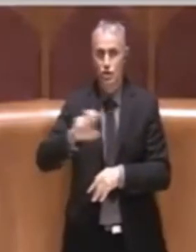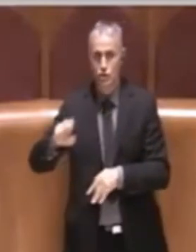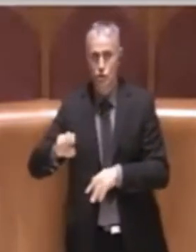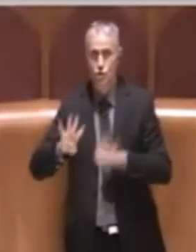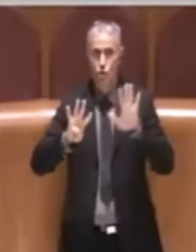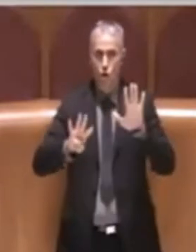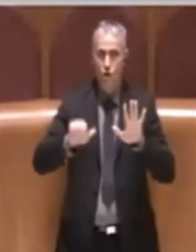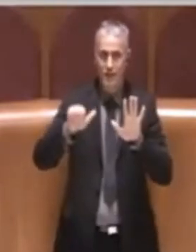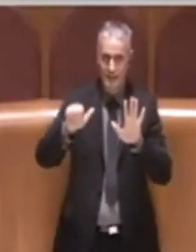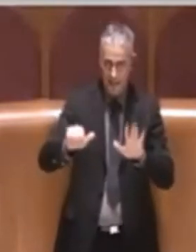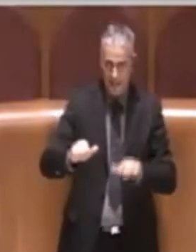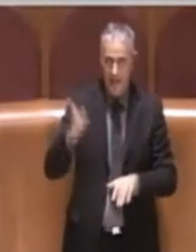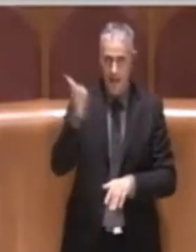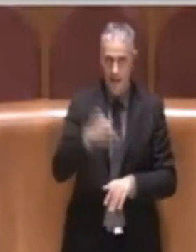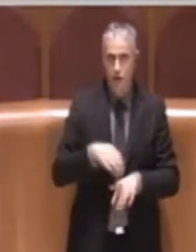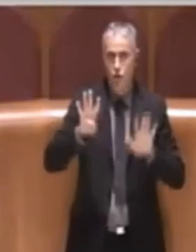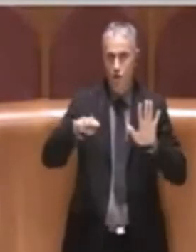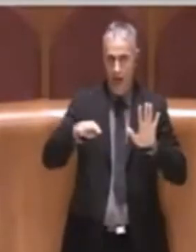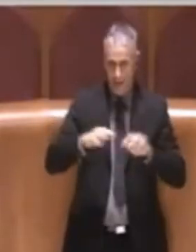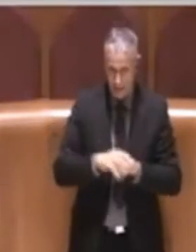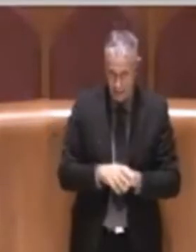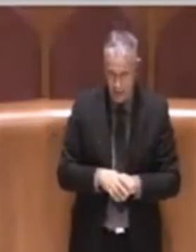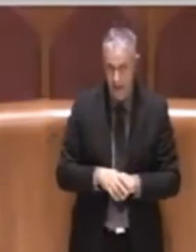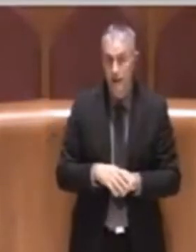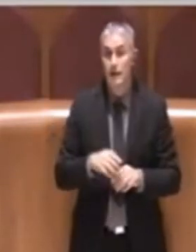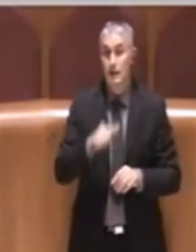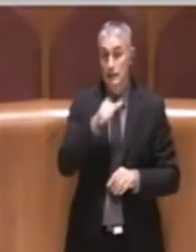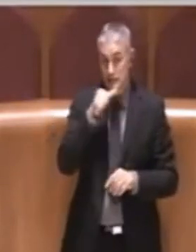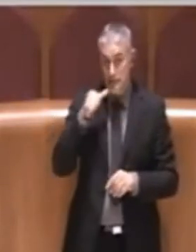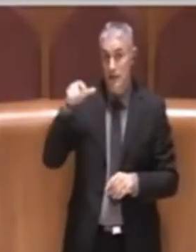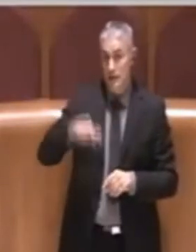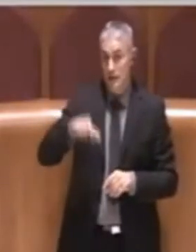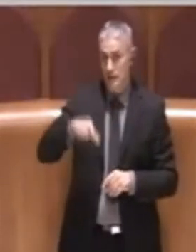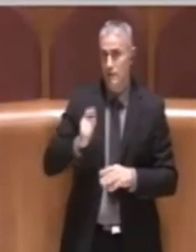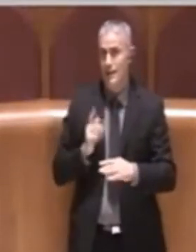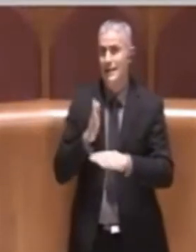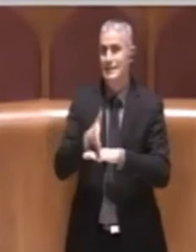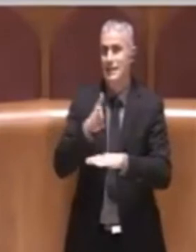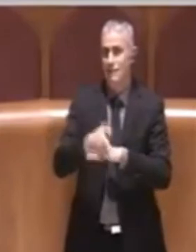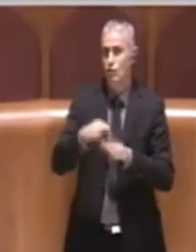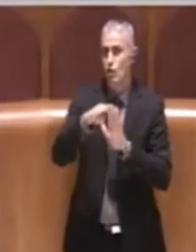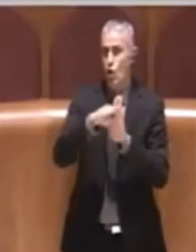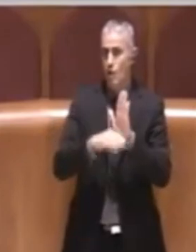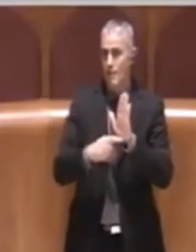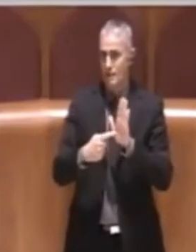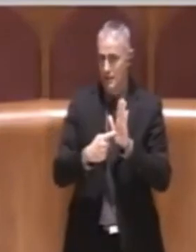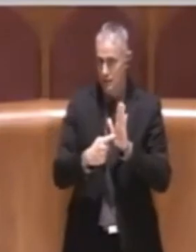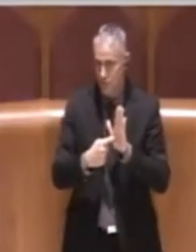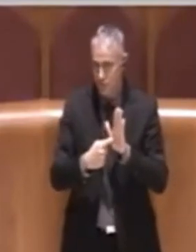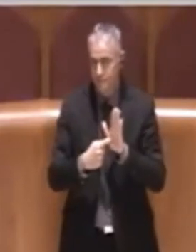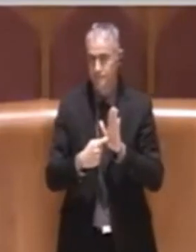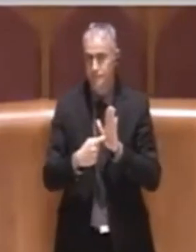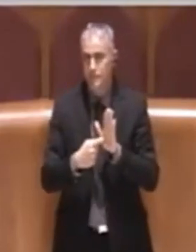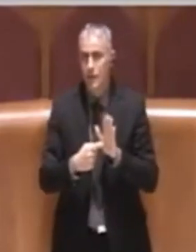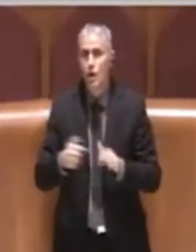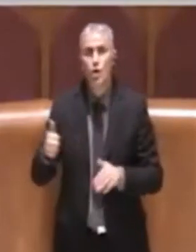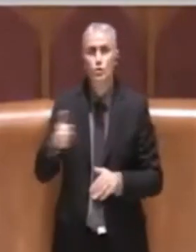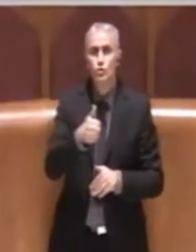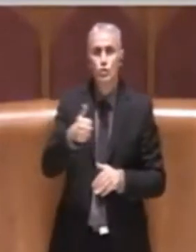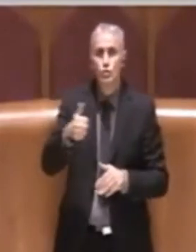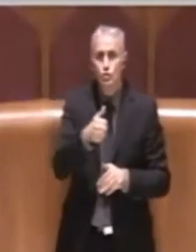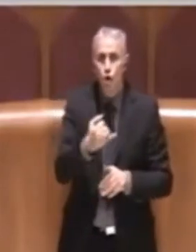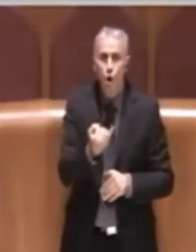di Roma Capitale che è necessario anche lì un intervento normativo. Quindi non si tratta più soltanto di